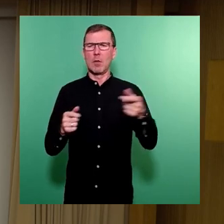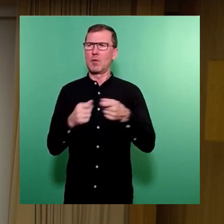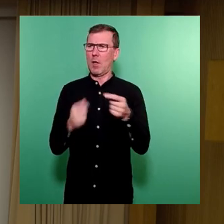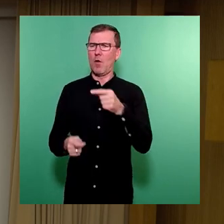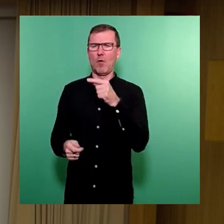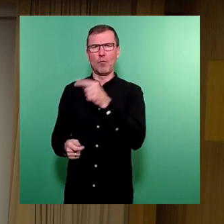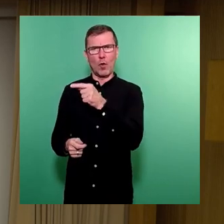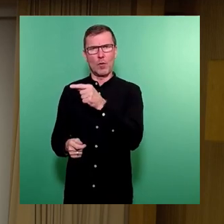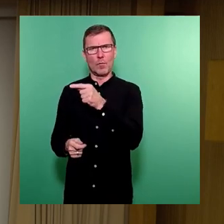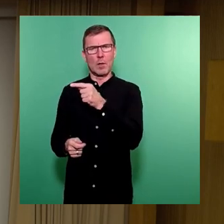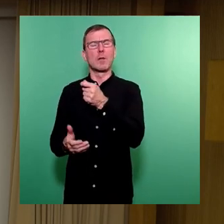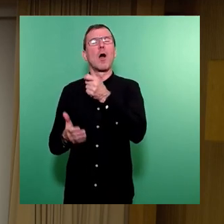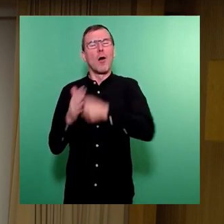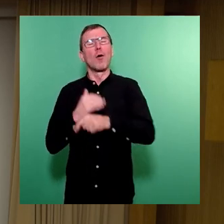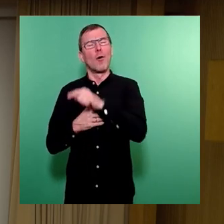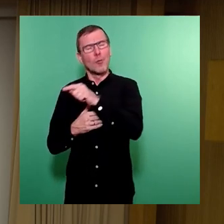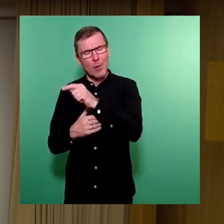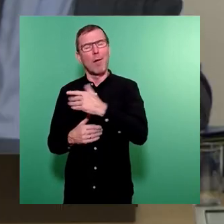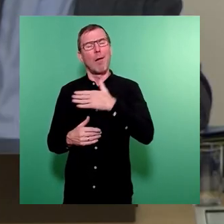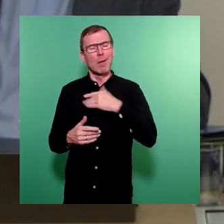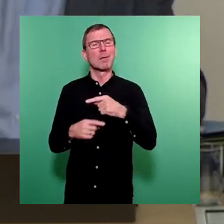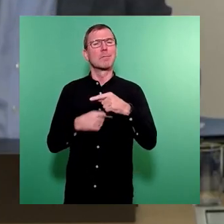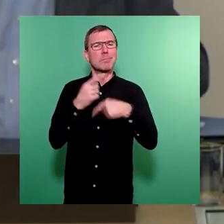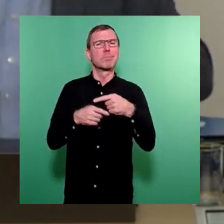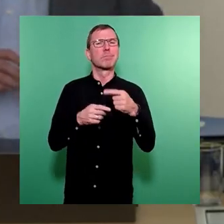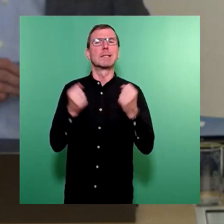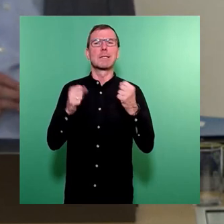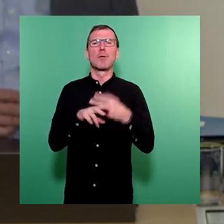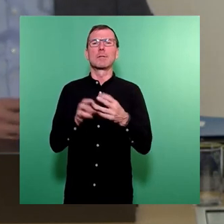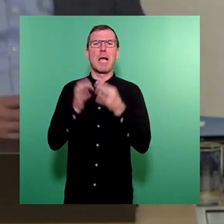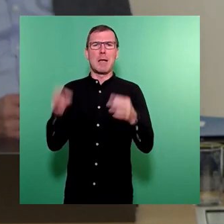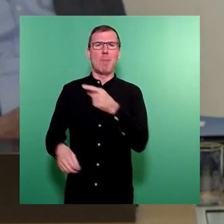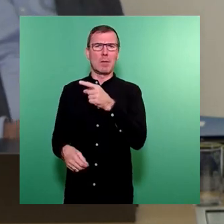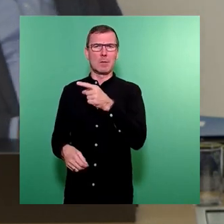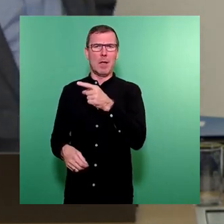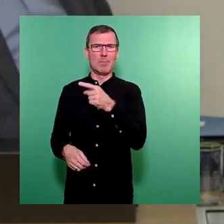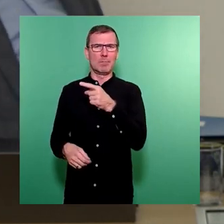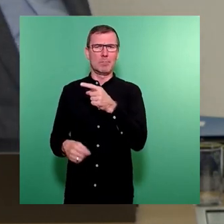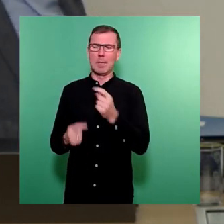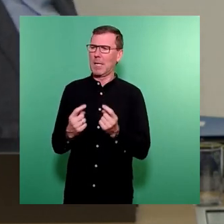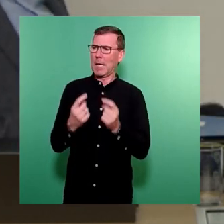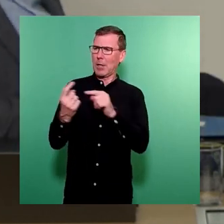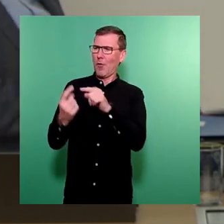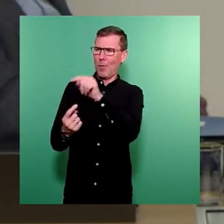vorgenommenen oder vorzunehmenden Sicherungsmaßnahmen dann gegenüber dem